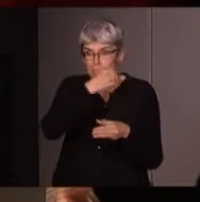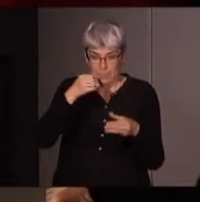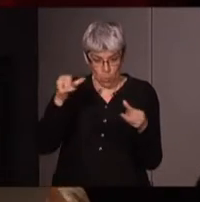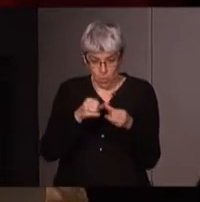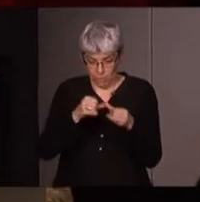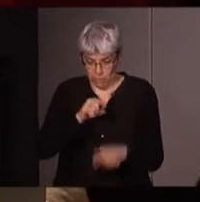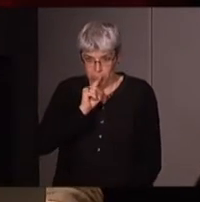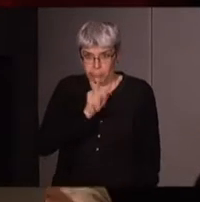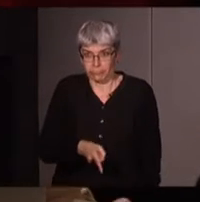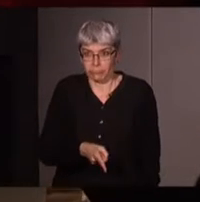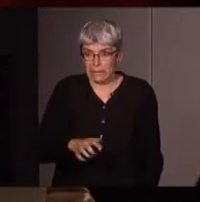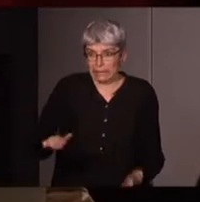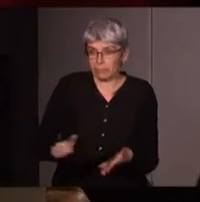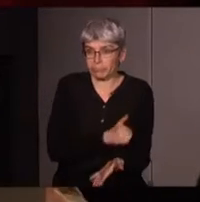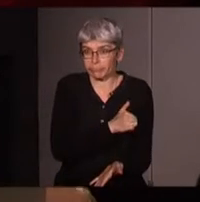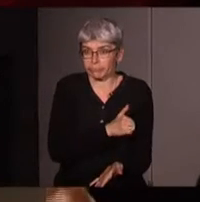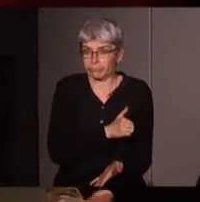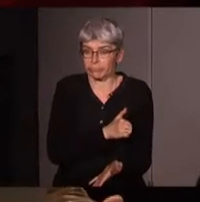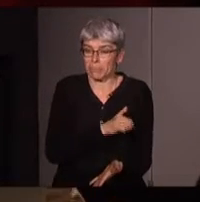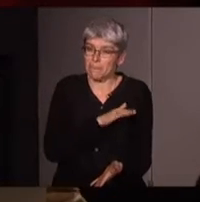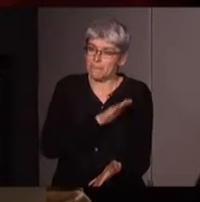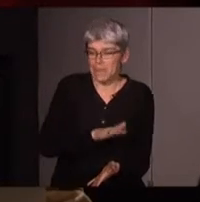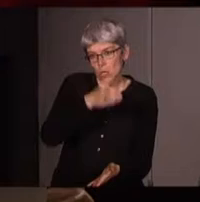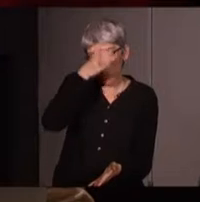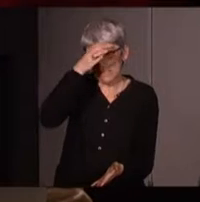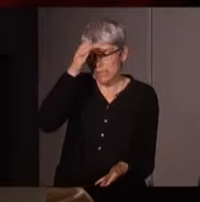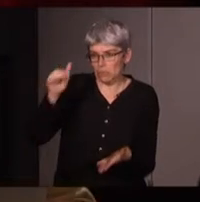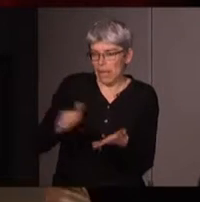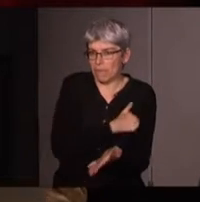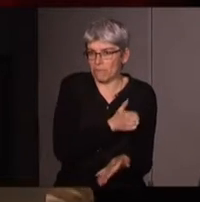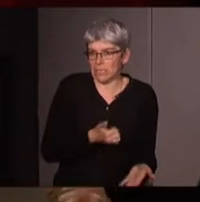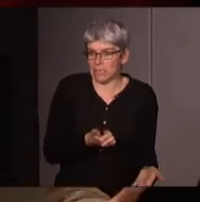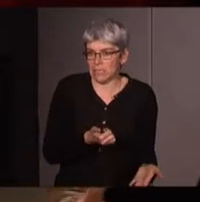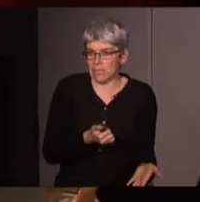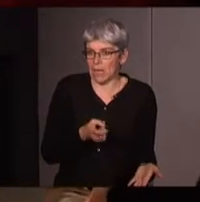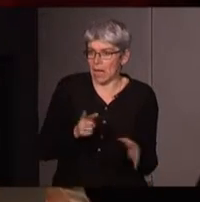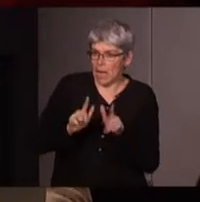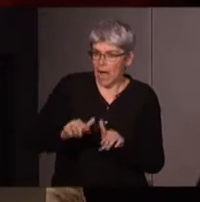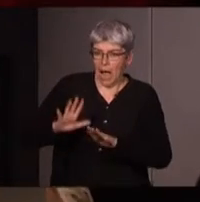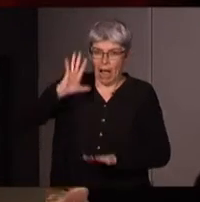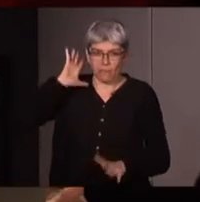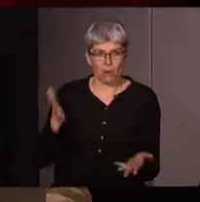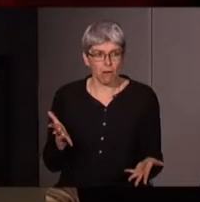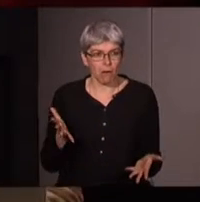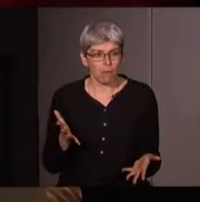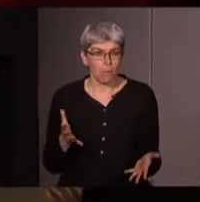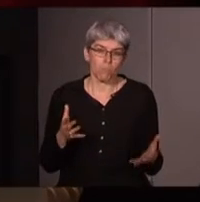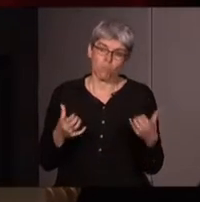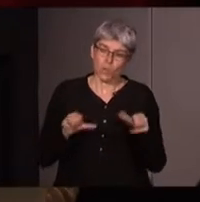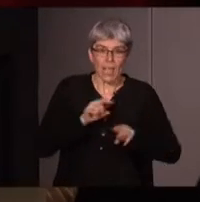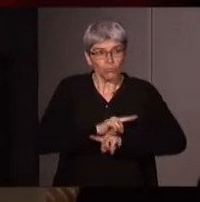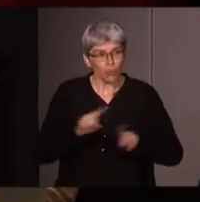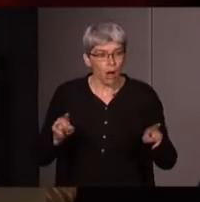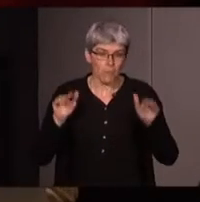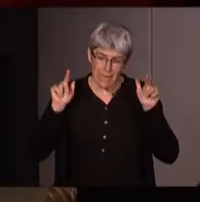imposer et vont détruire des formes de connaissances qui existaient et qui n'étaient pas la science moderne mais qui